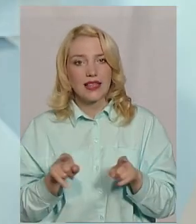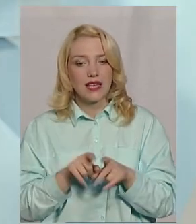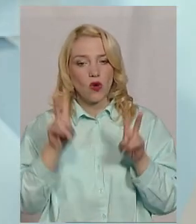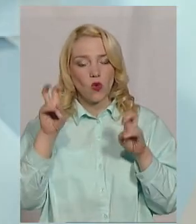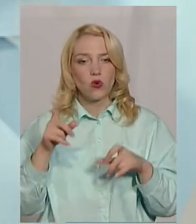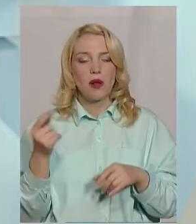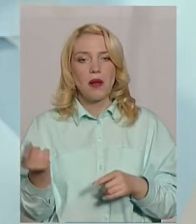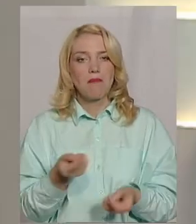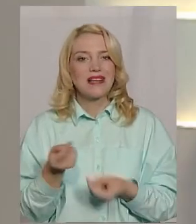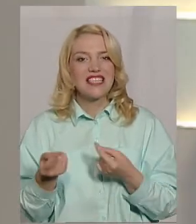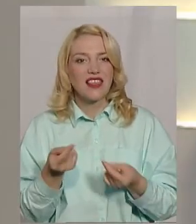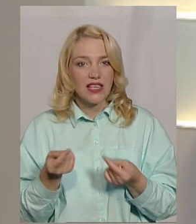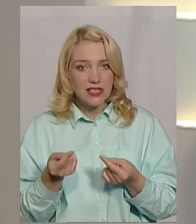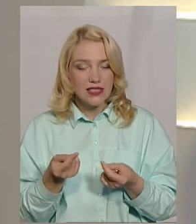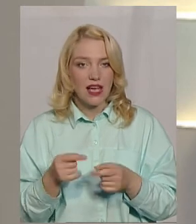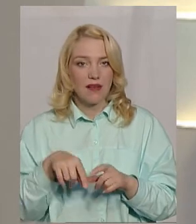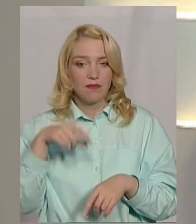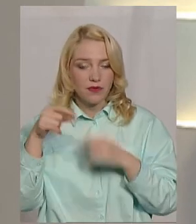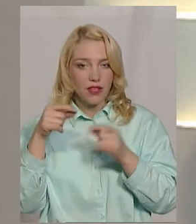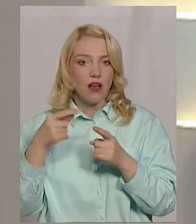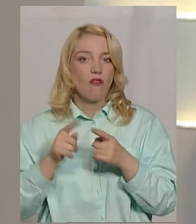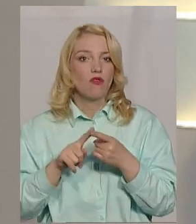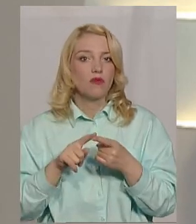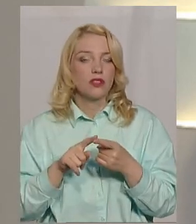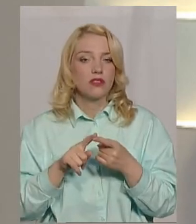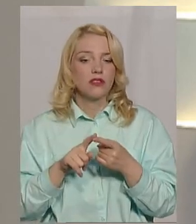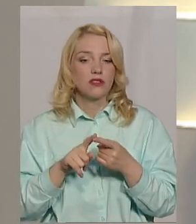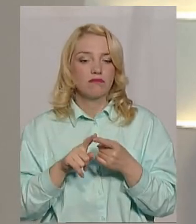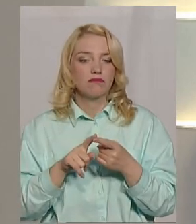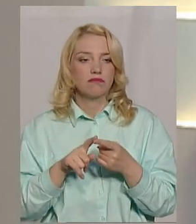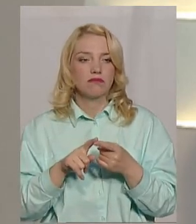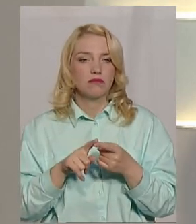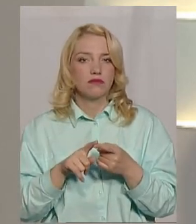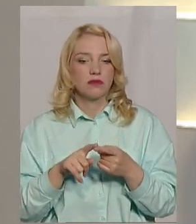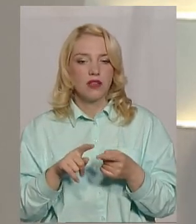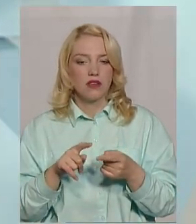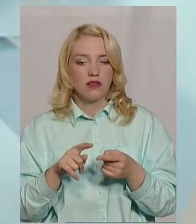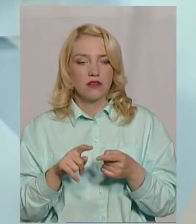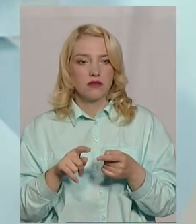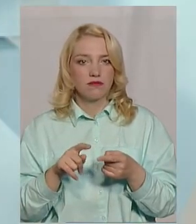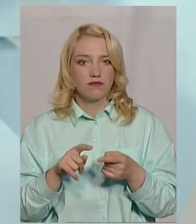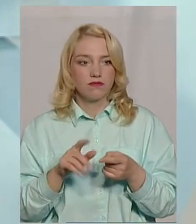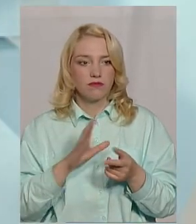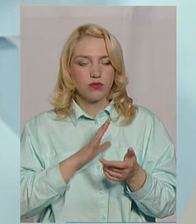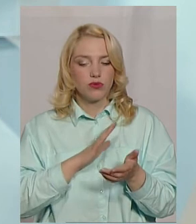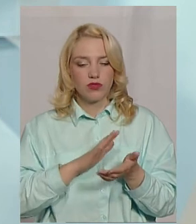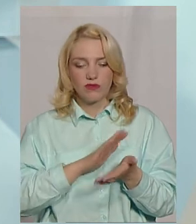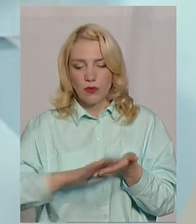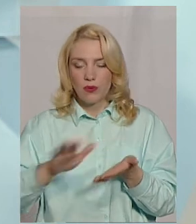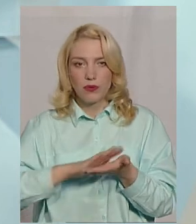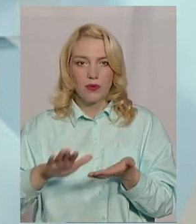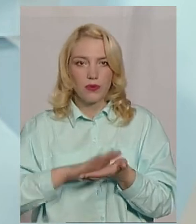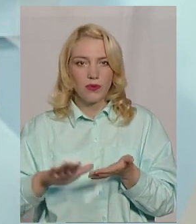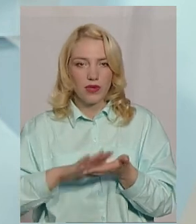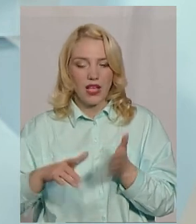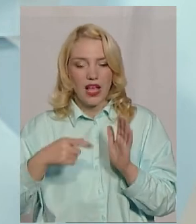як пшениця в першу чергу, такі дощі, вони сприяли вимиванню діючих речовин, тому обов'язково треба їх